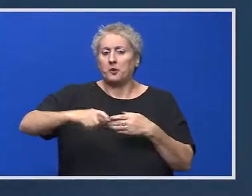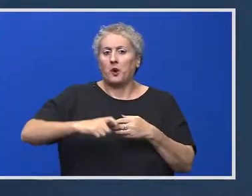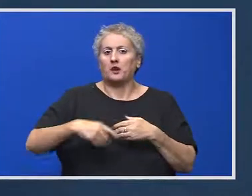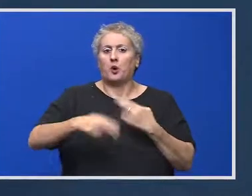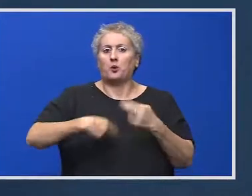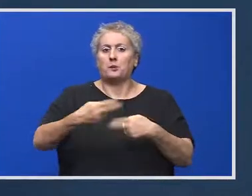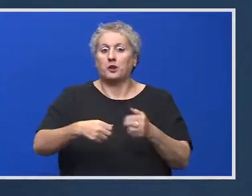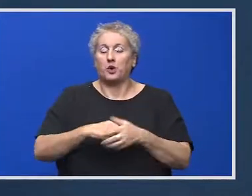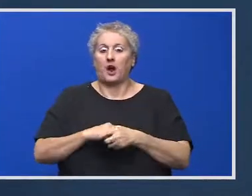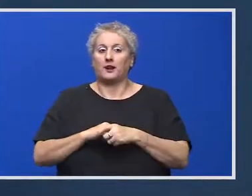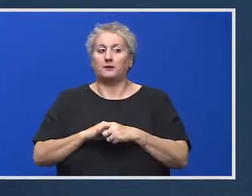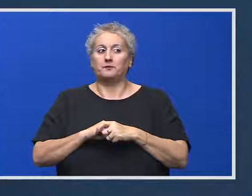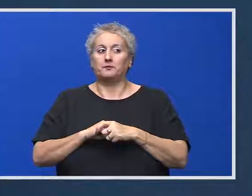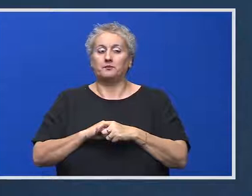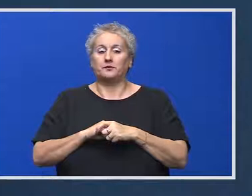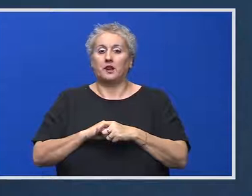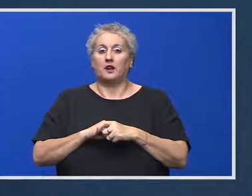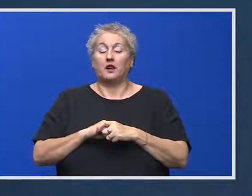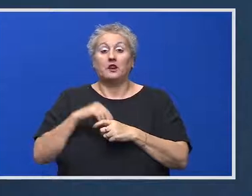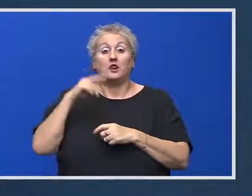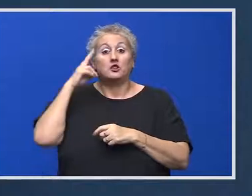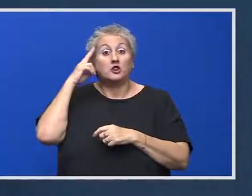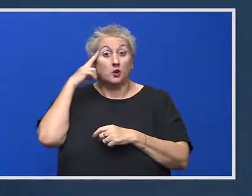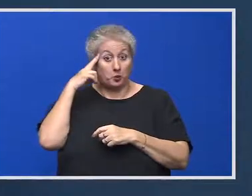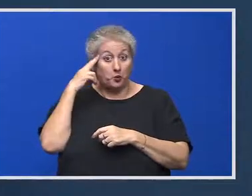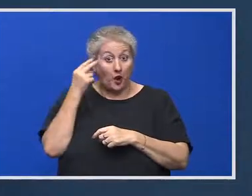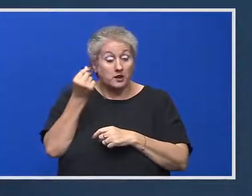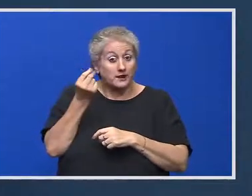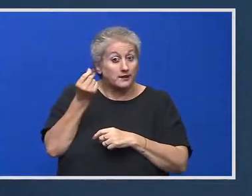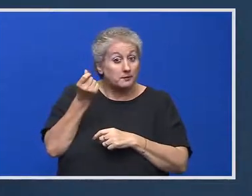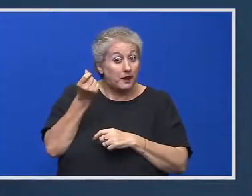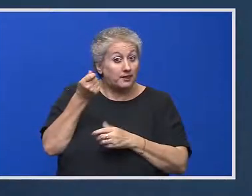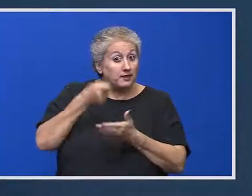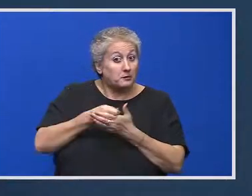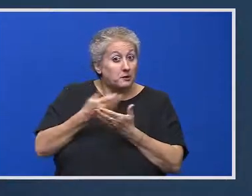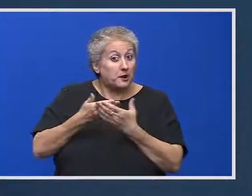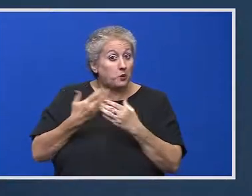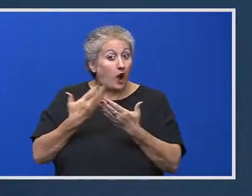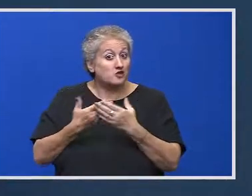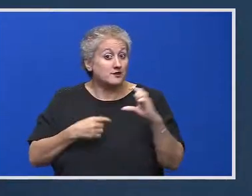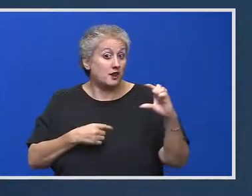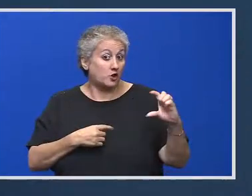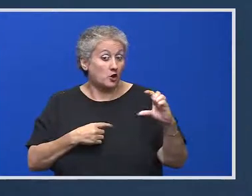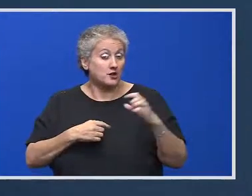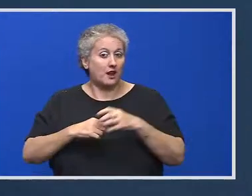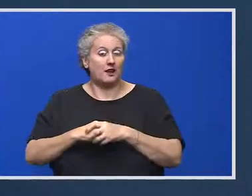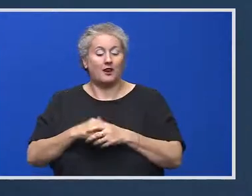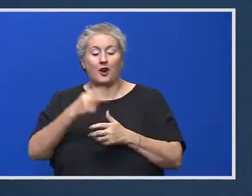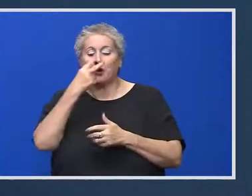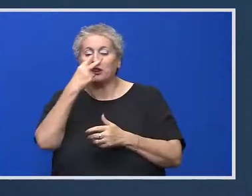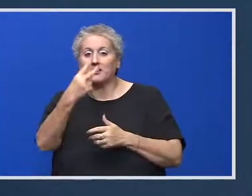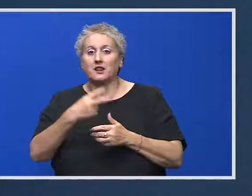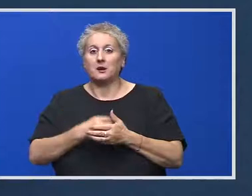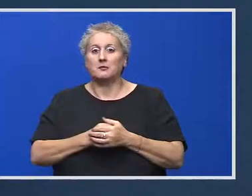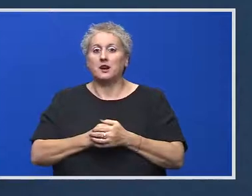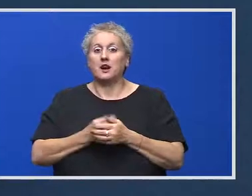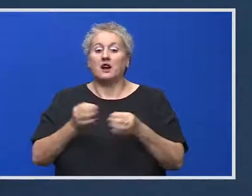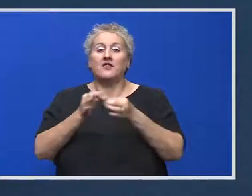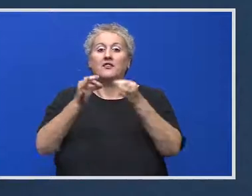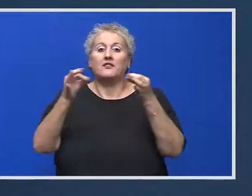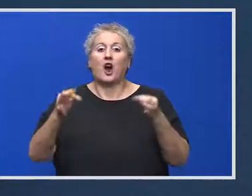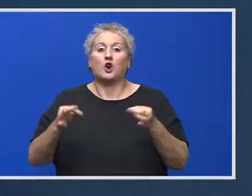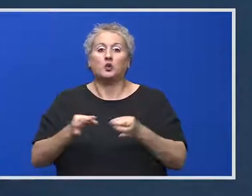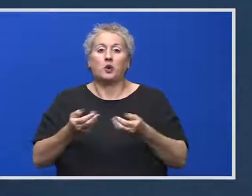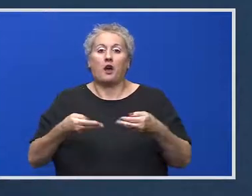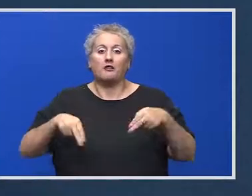-ați spus de prețuri. V-am întrebat și de costul vaccinului, cât plătim pentru aceste doze. Vom vedea care este factura finală